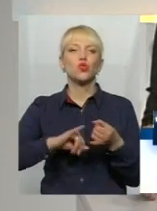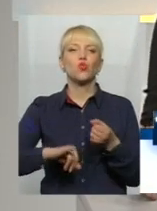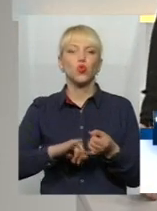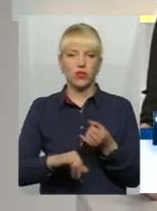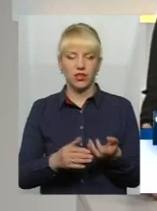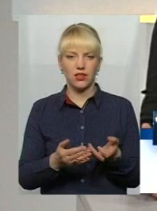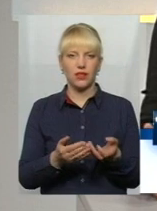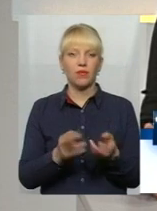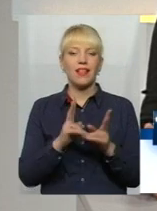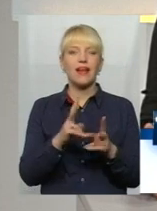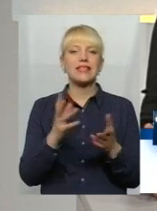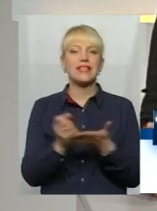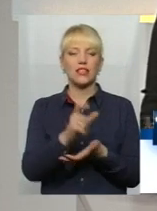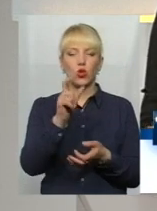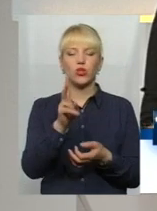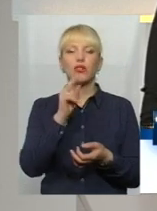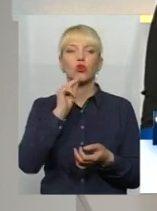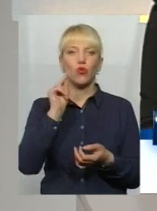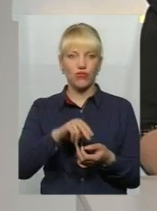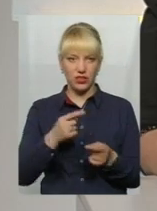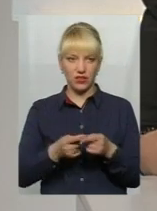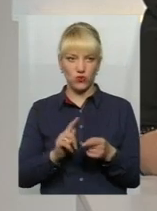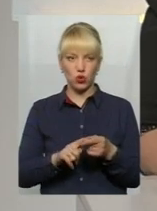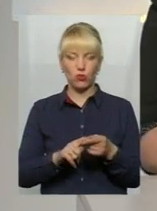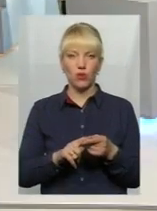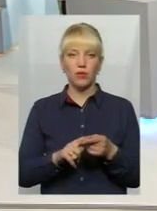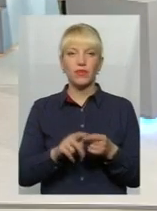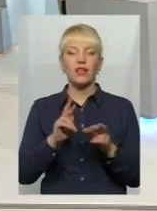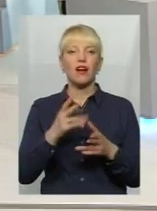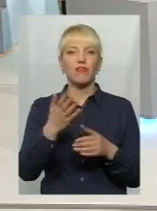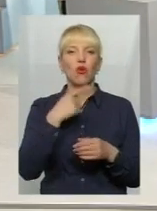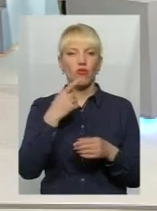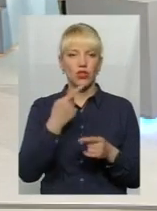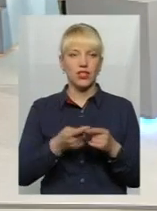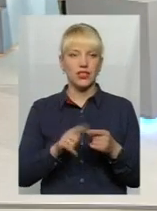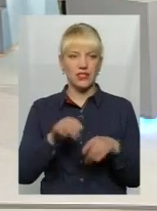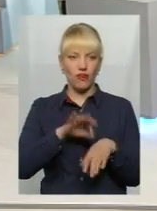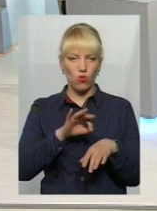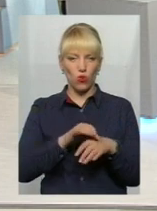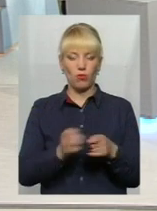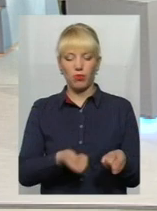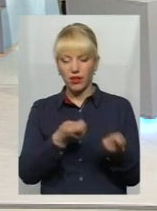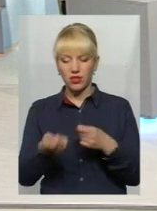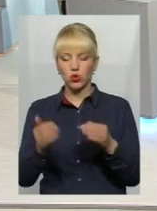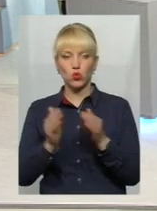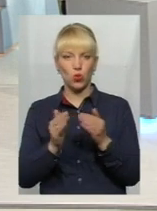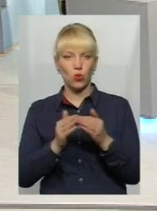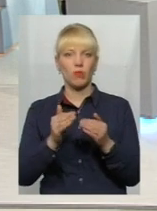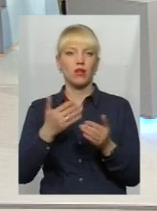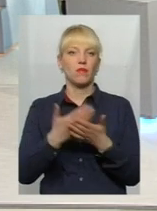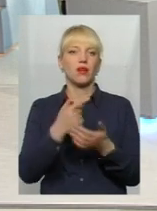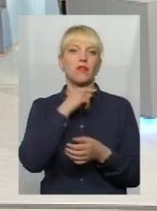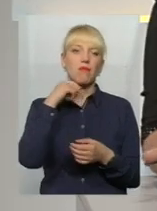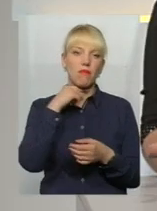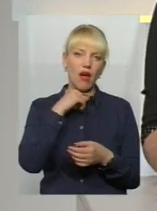знайти потім людину, яка винна у цьому? Адже це ж, як ви говорили про ці хвороби, це приніс додому такого м'яса, чи